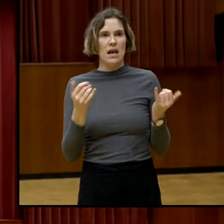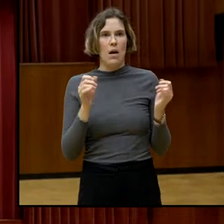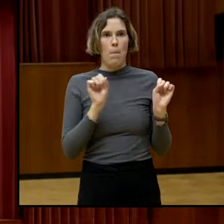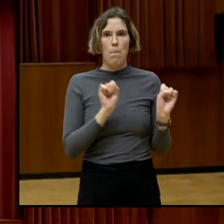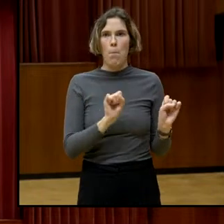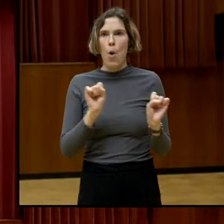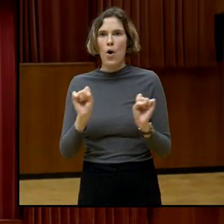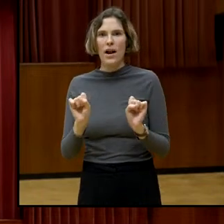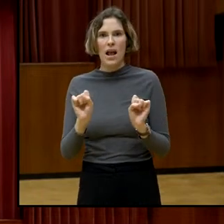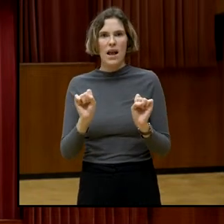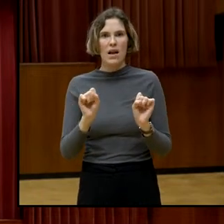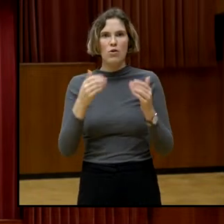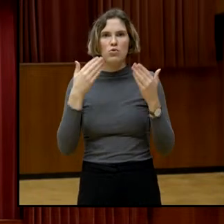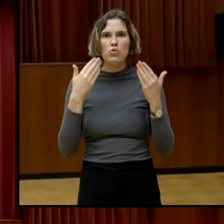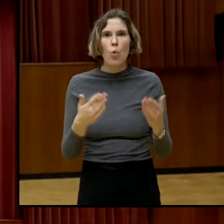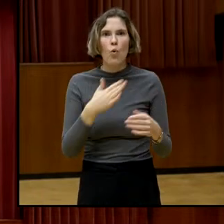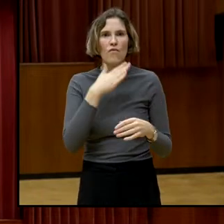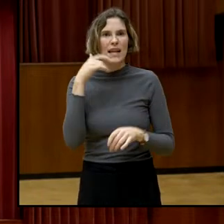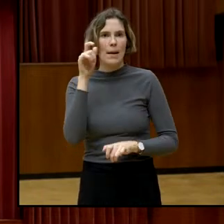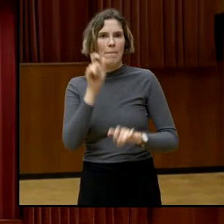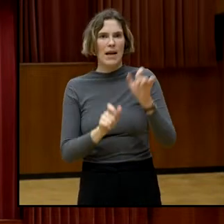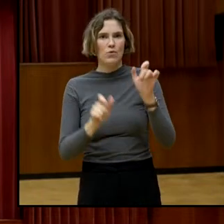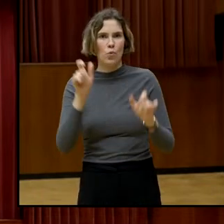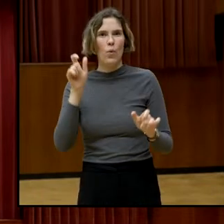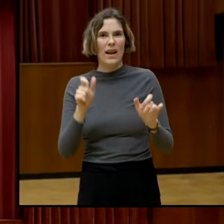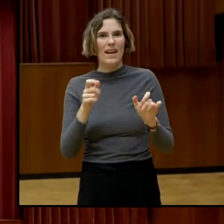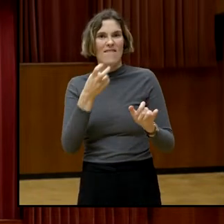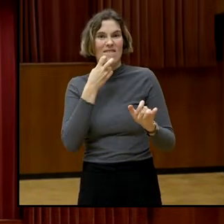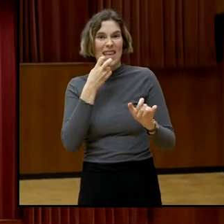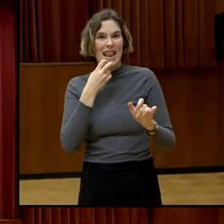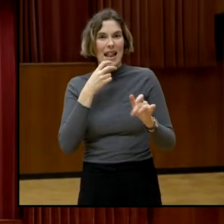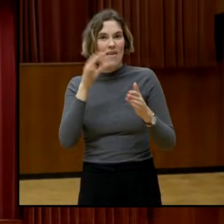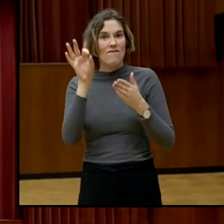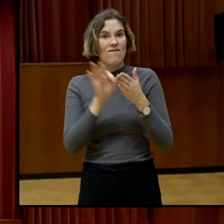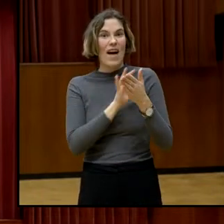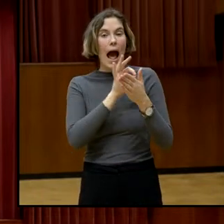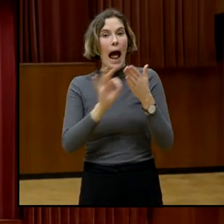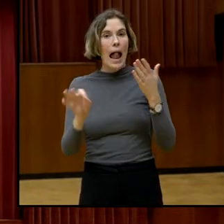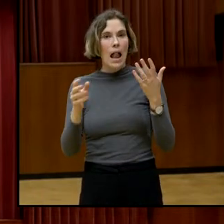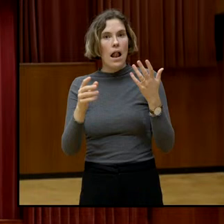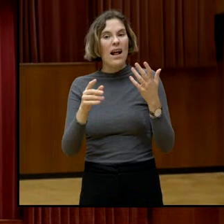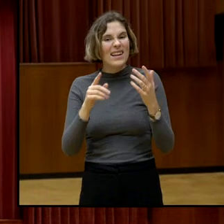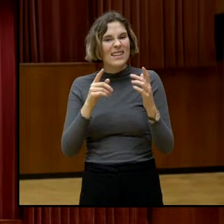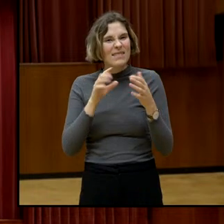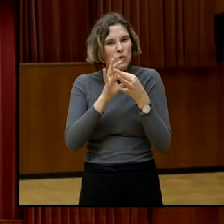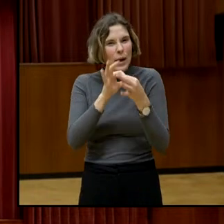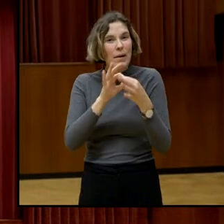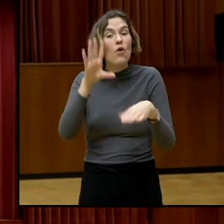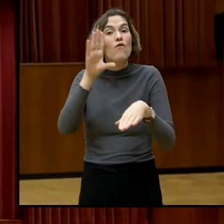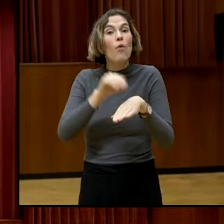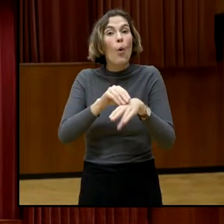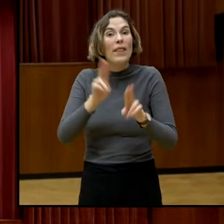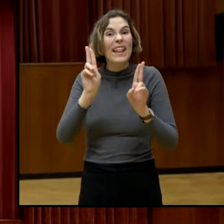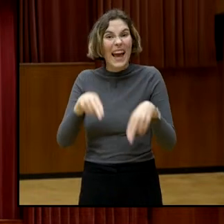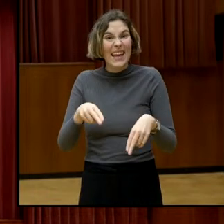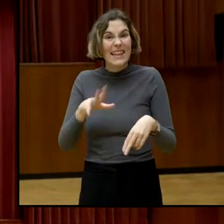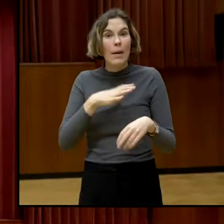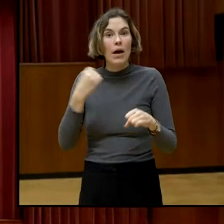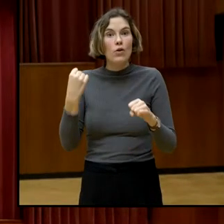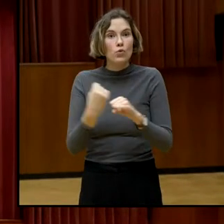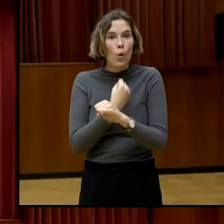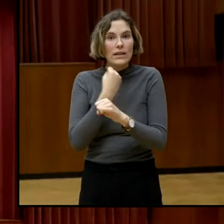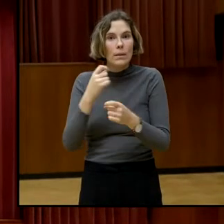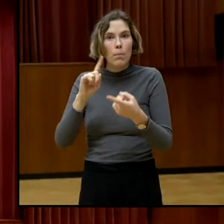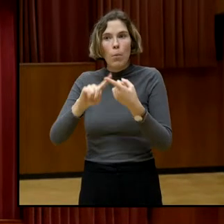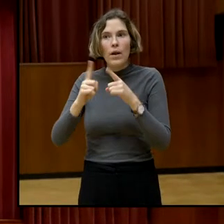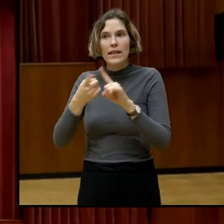nach Wohnrecht sind, aber politisch, in Klammer, auch im Parlament, nicht viel passiert, um die Situation zu verändern. Das ist mal die